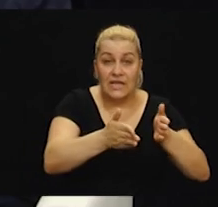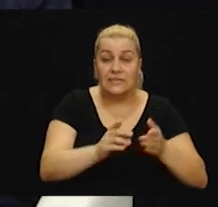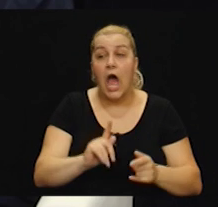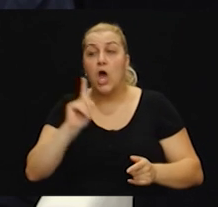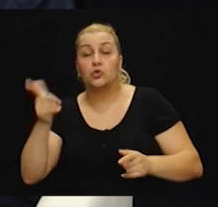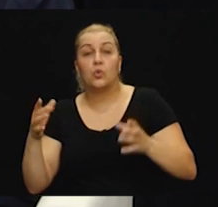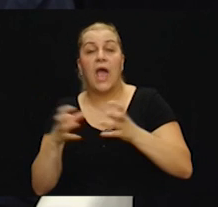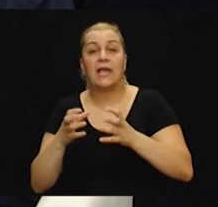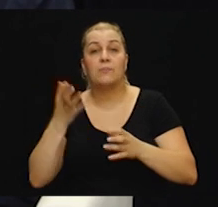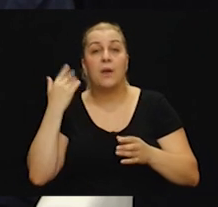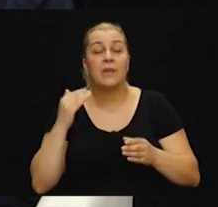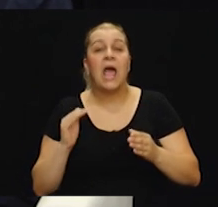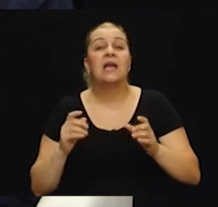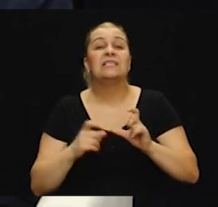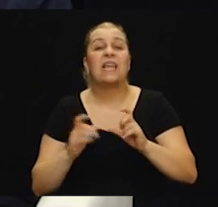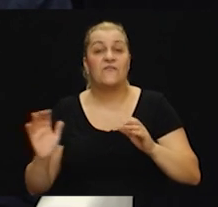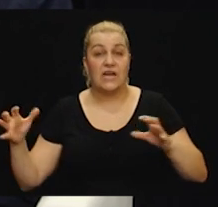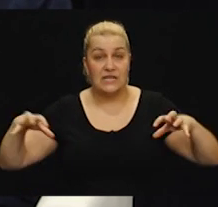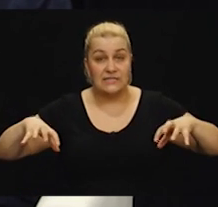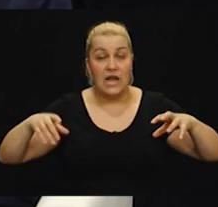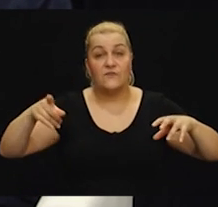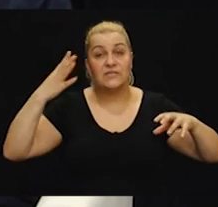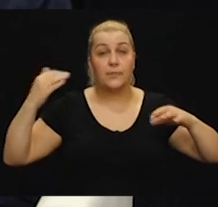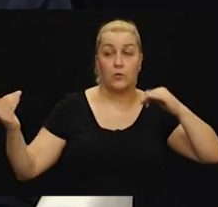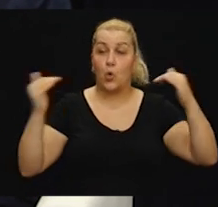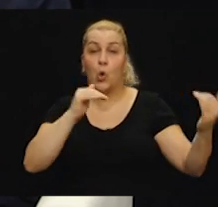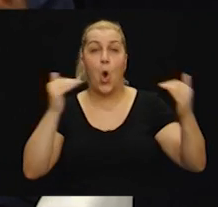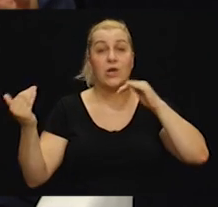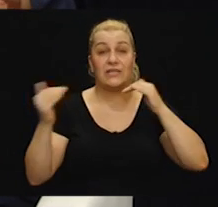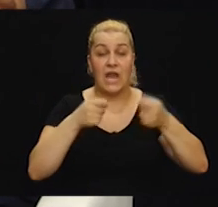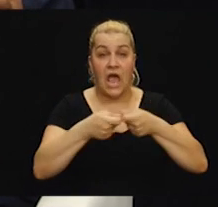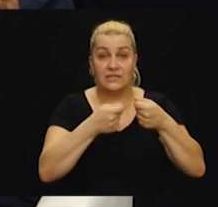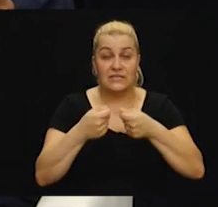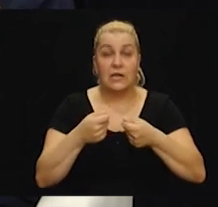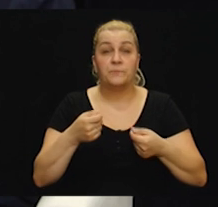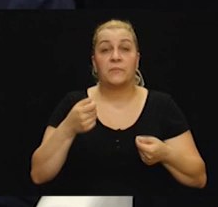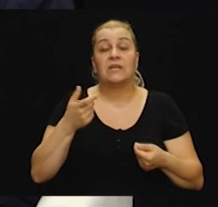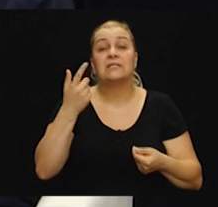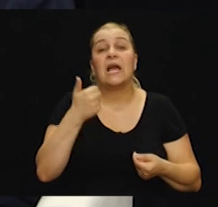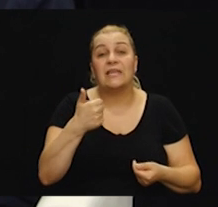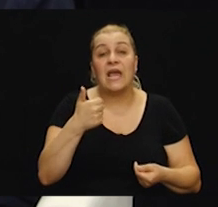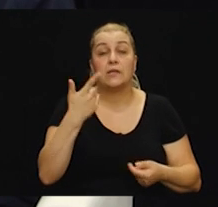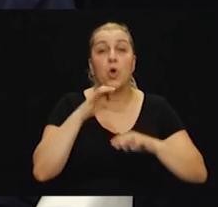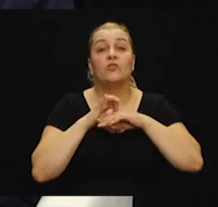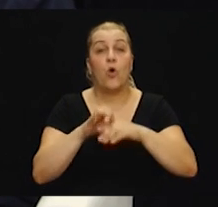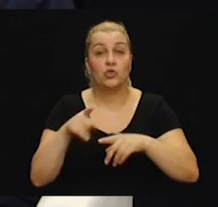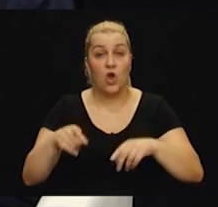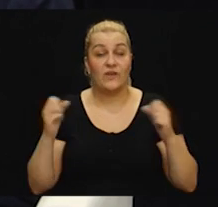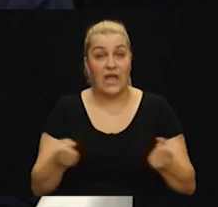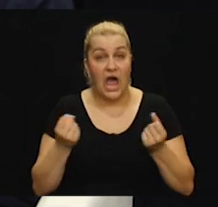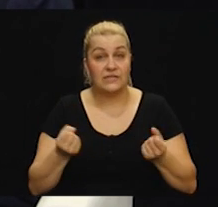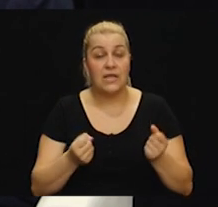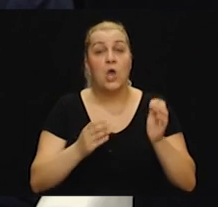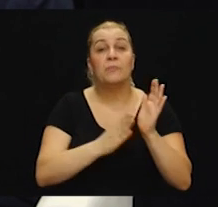druga ekipa je bila sa sjeverne. Bili ste nastop u koordinaciji sa jednim od vođa akcije sa